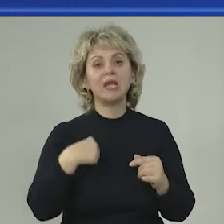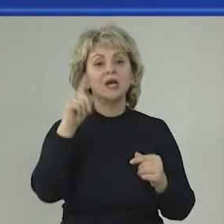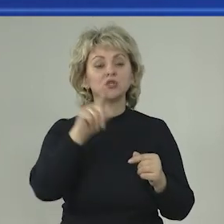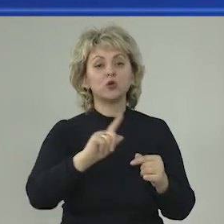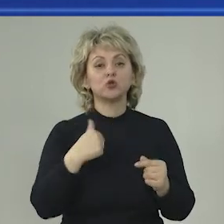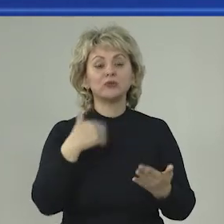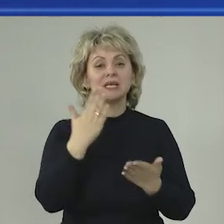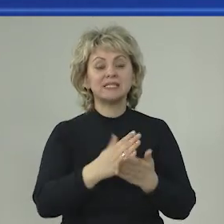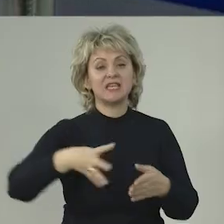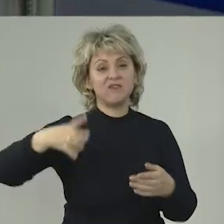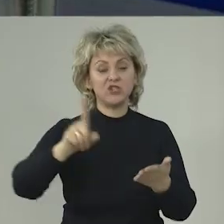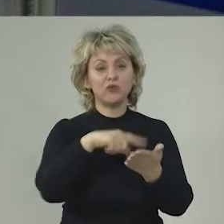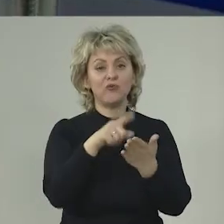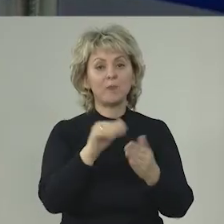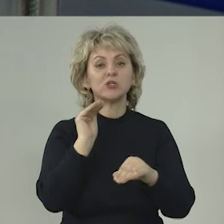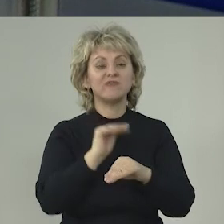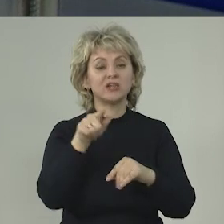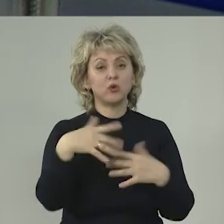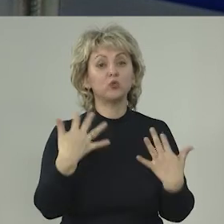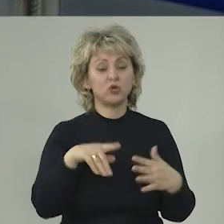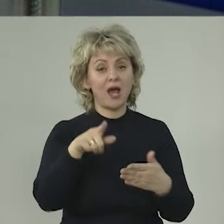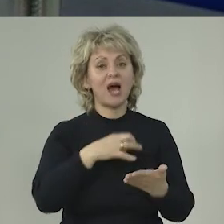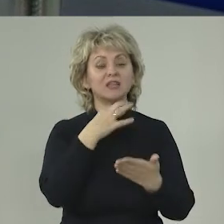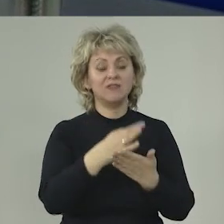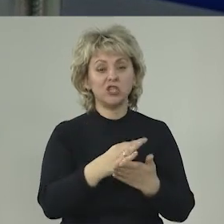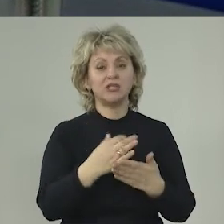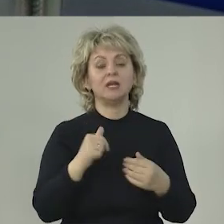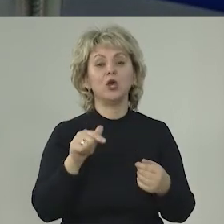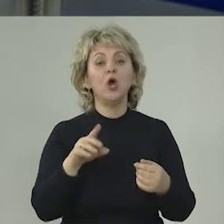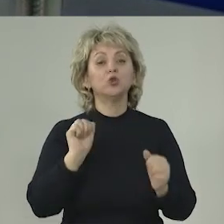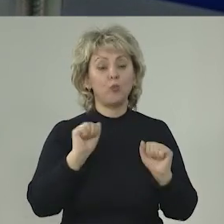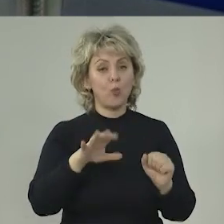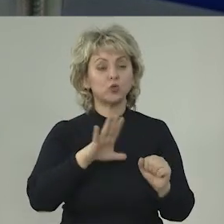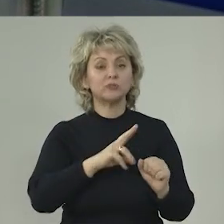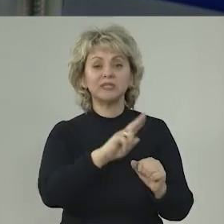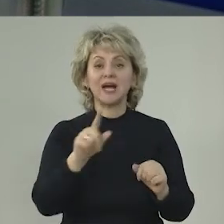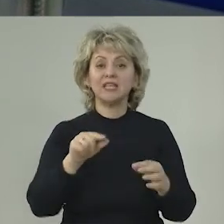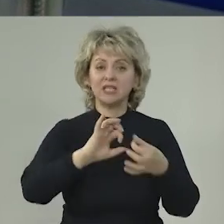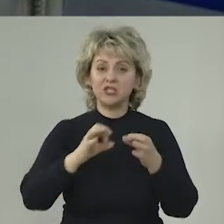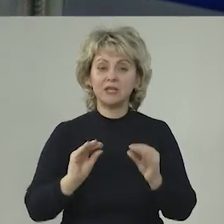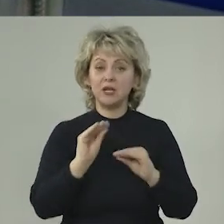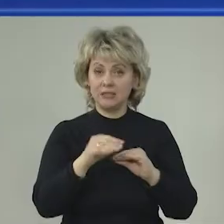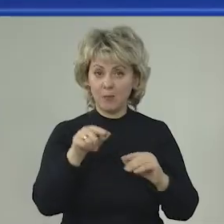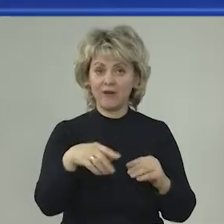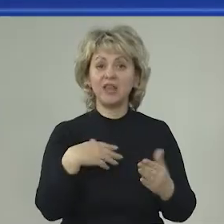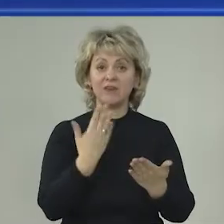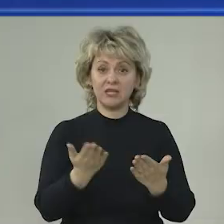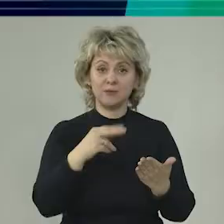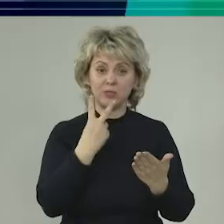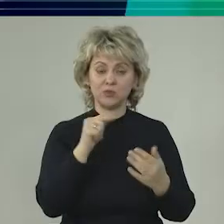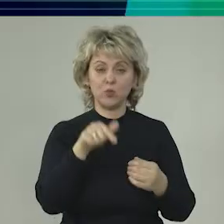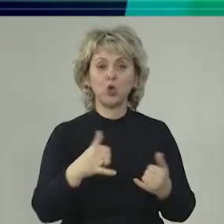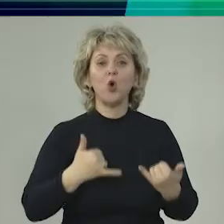Я знаю, что у нас есть еще один видеовопрос, но фактически вы на него ответили уже. Но может быть там какие-то детали. Давайте посмотрим.